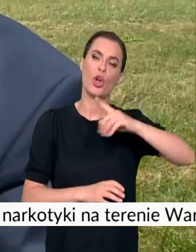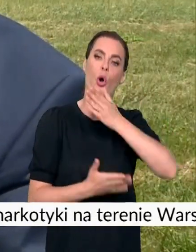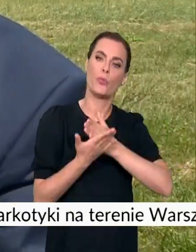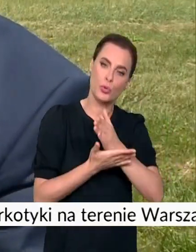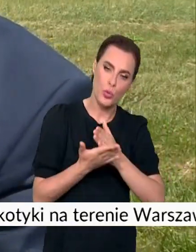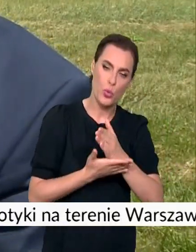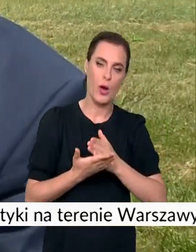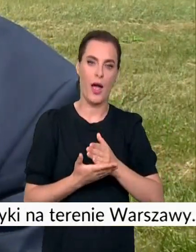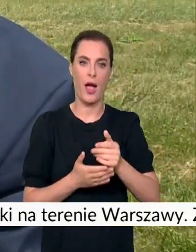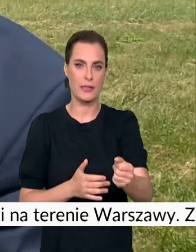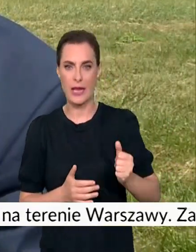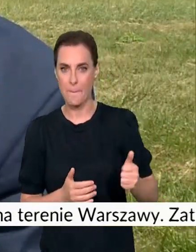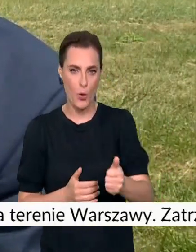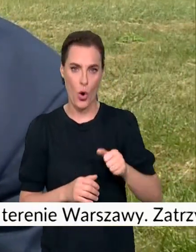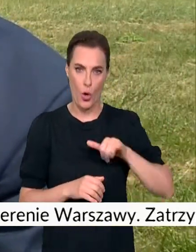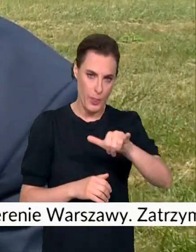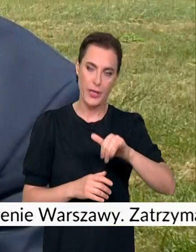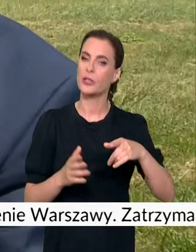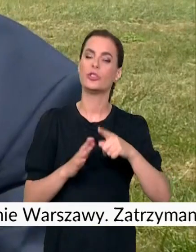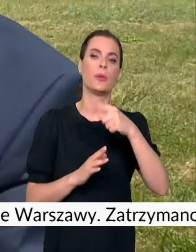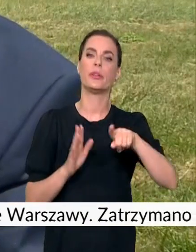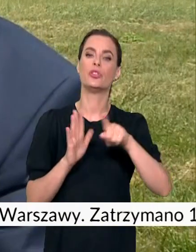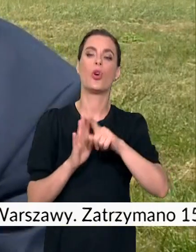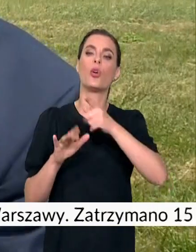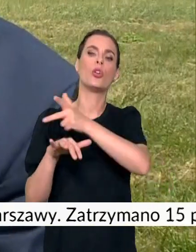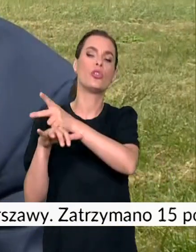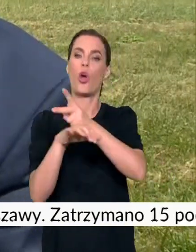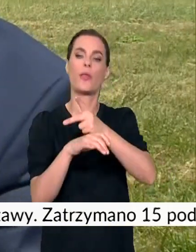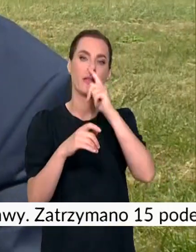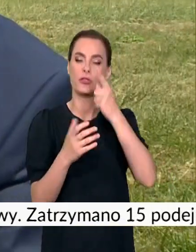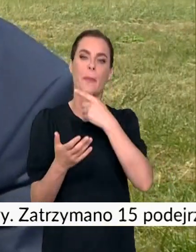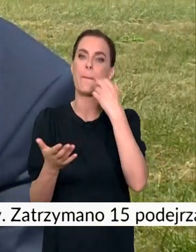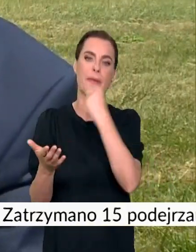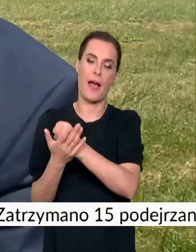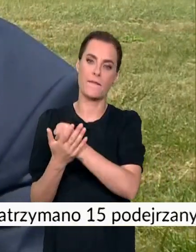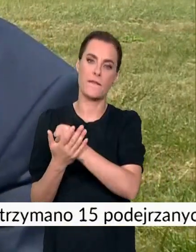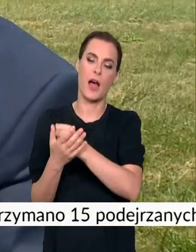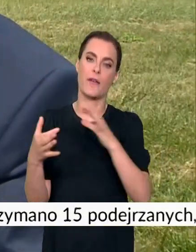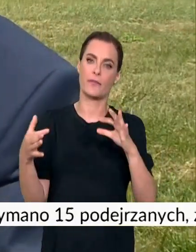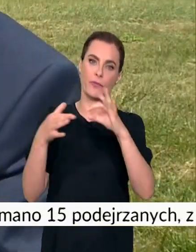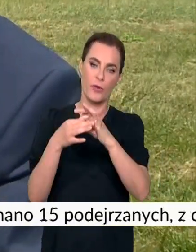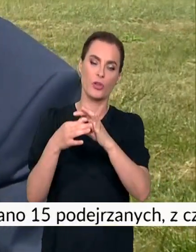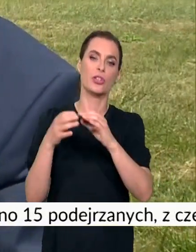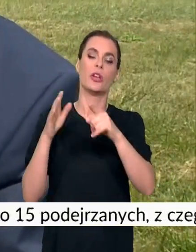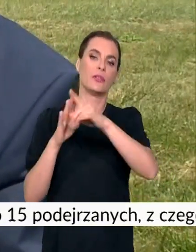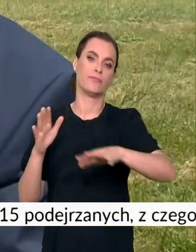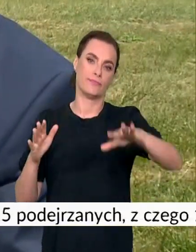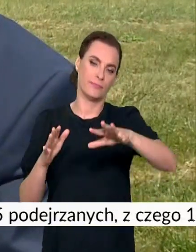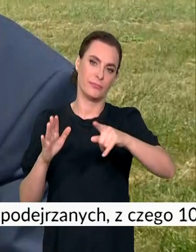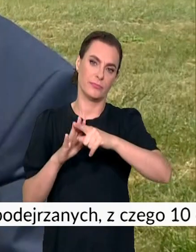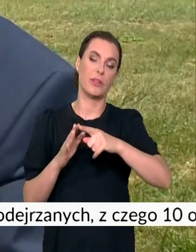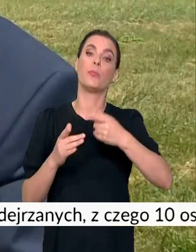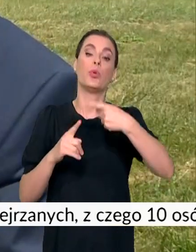nieuprawnionym wlotem dronów, nieuprawnionym wlotem obiektów, które są